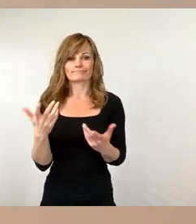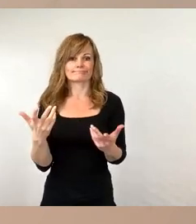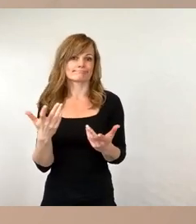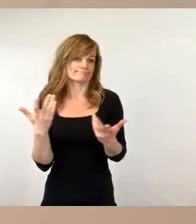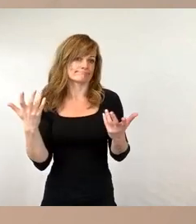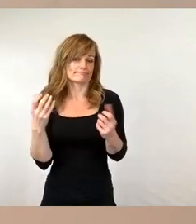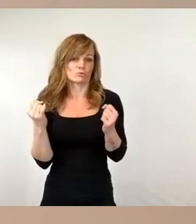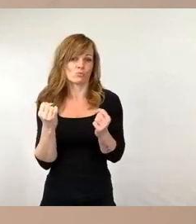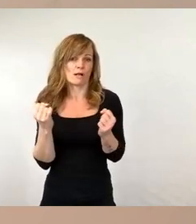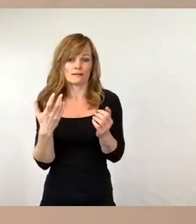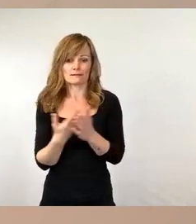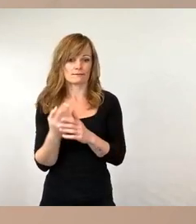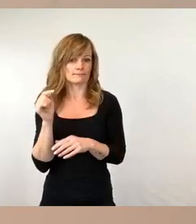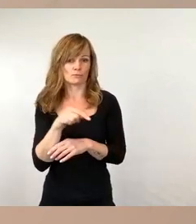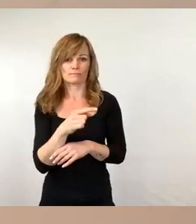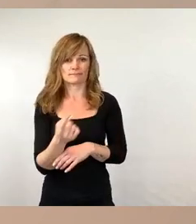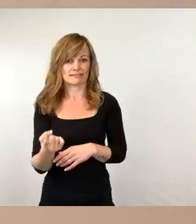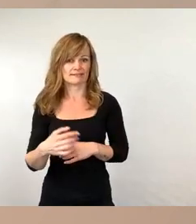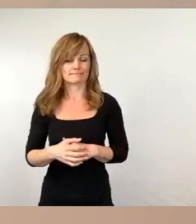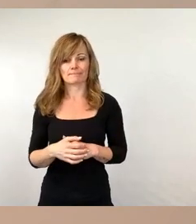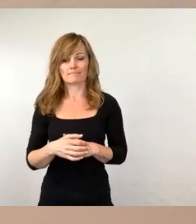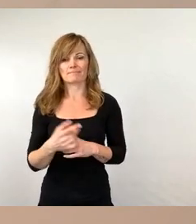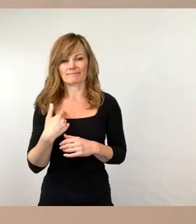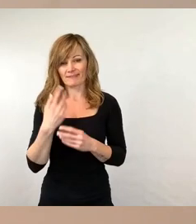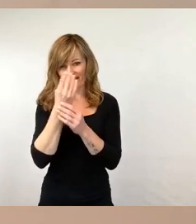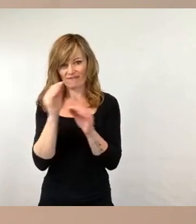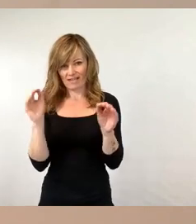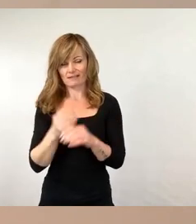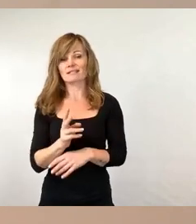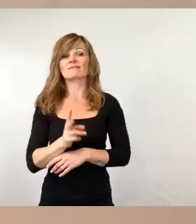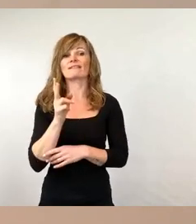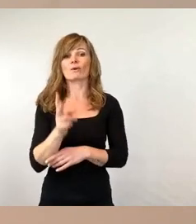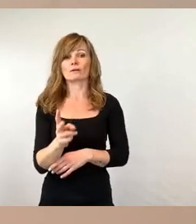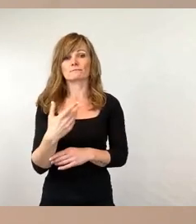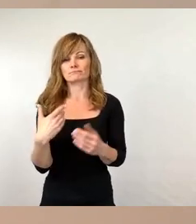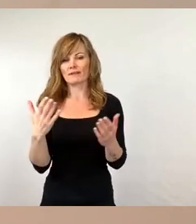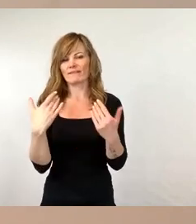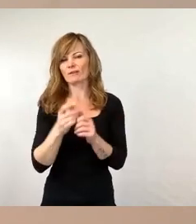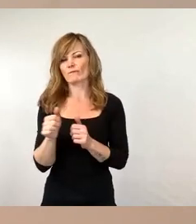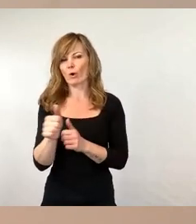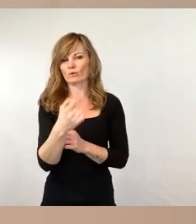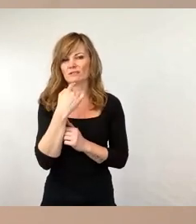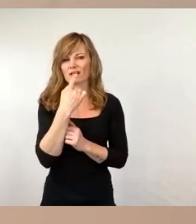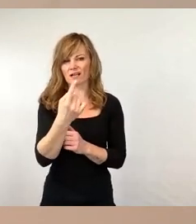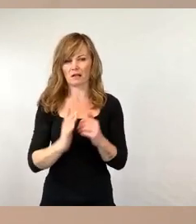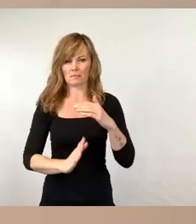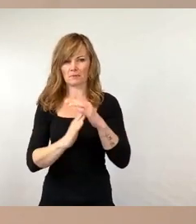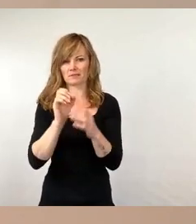erlaube mir nochmal den Hinweis, in den nächsten zwei Wochen haben wir an der Wettervorhersage nicht mehr als zwölf Grad vorausgesagt,